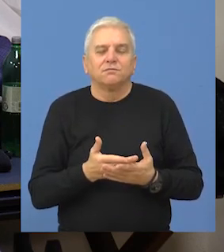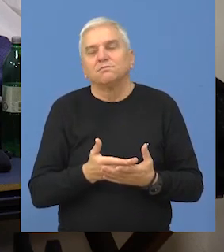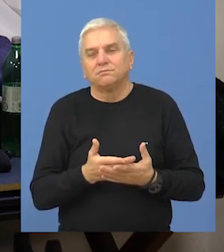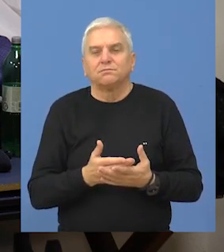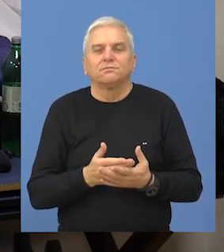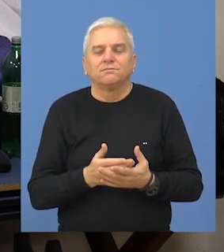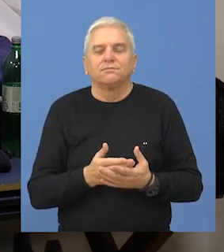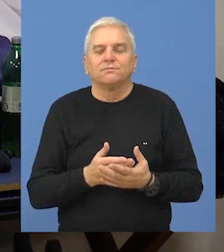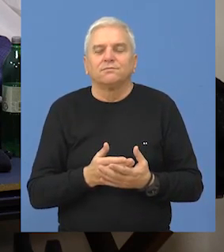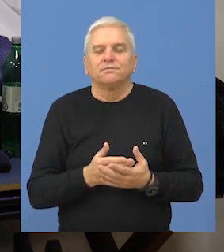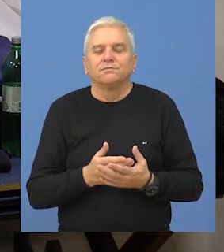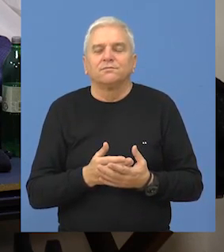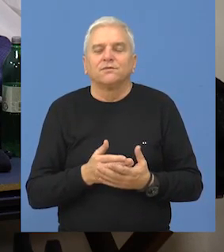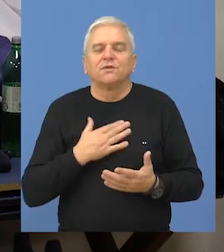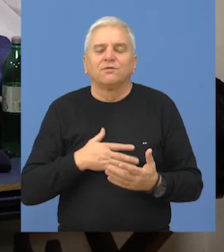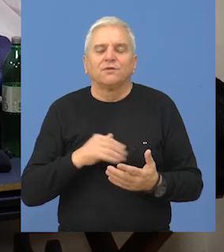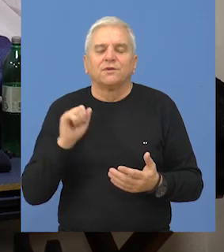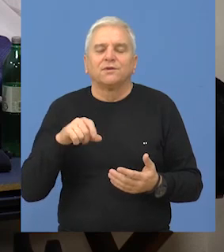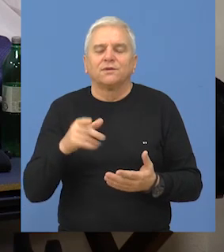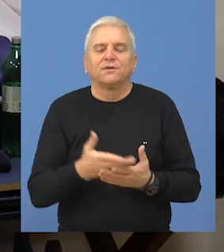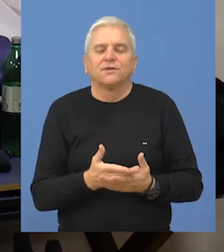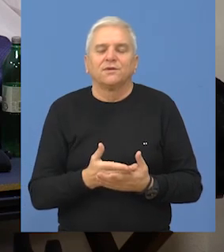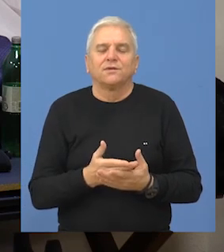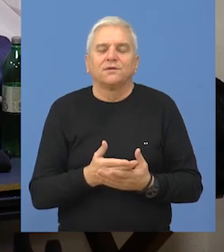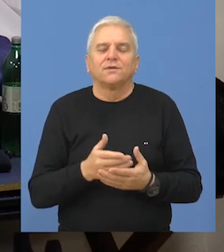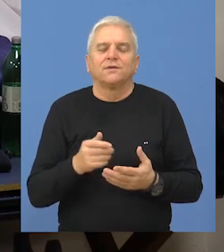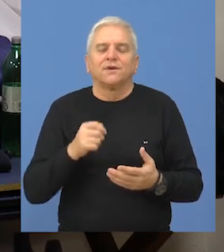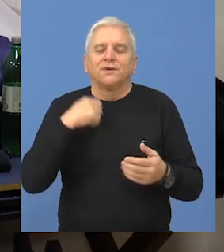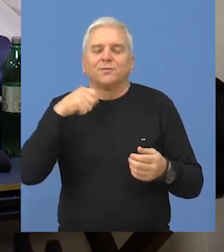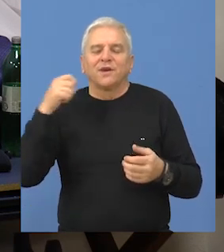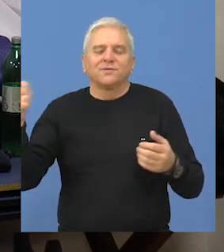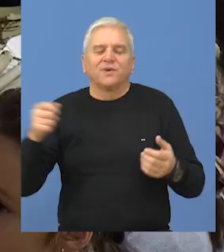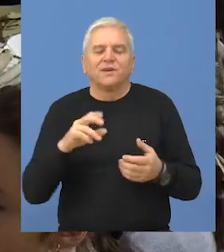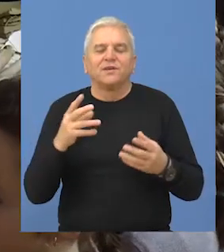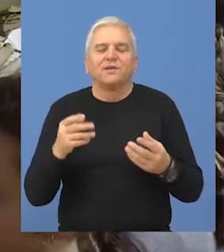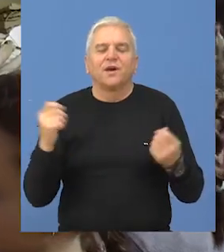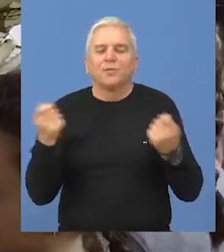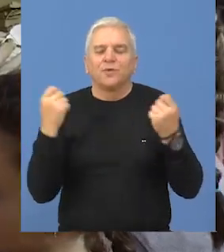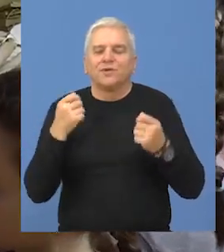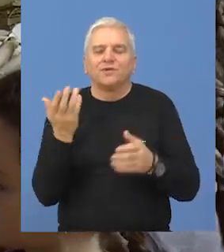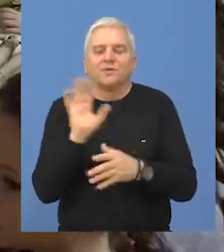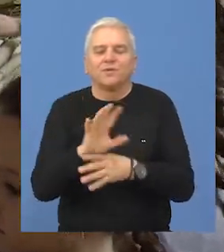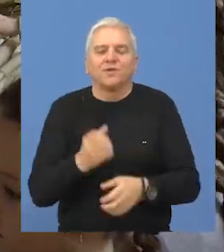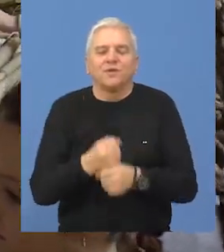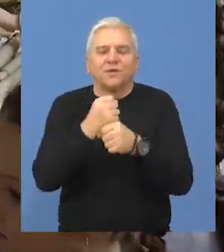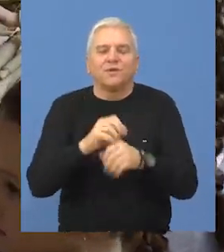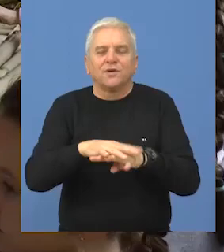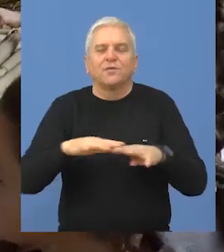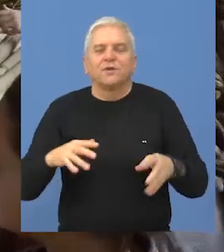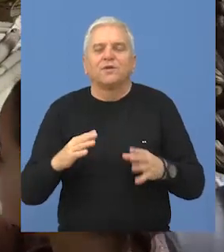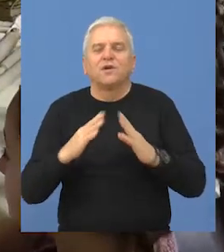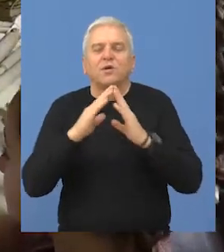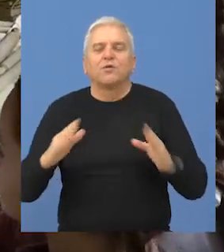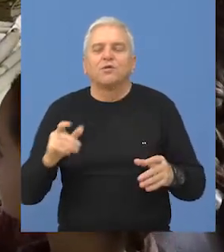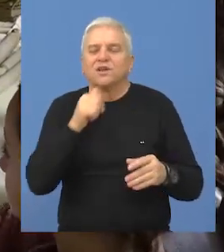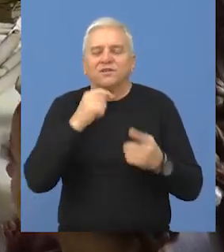mnogo volim ove hajne. Program je organizovan uz podršku